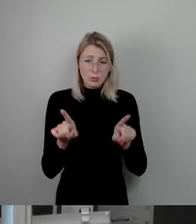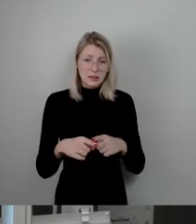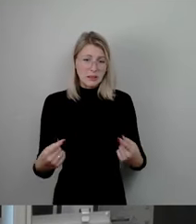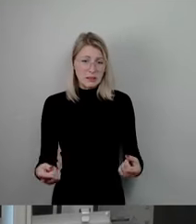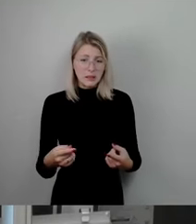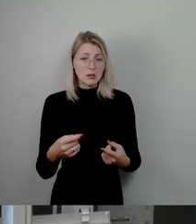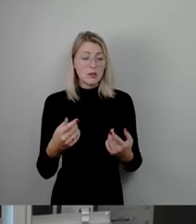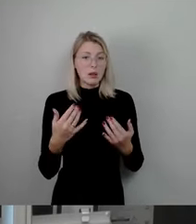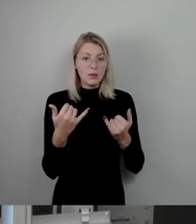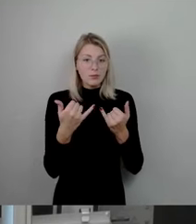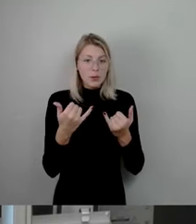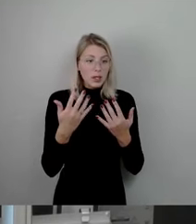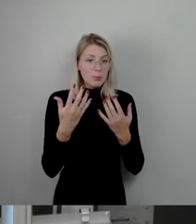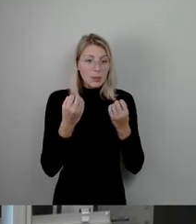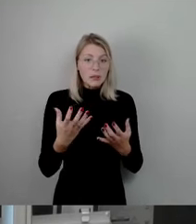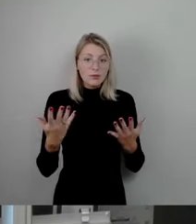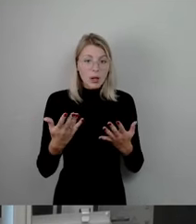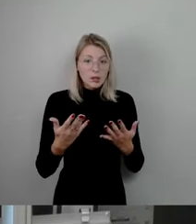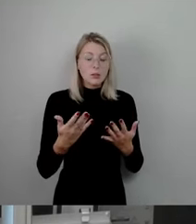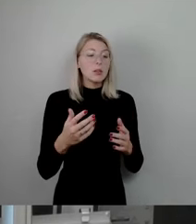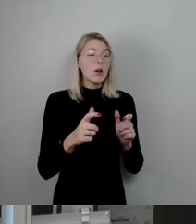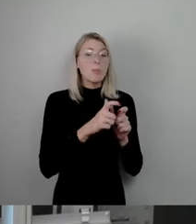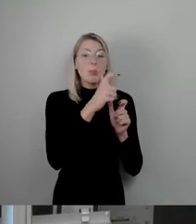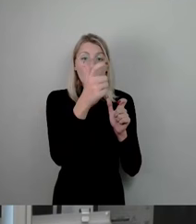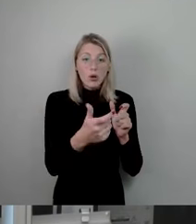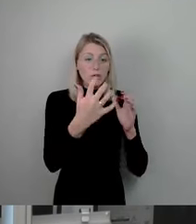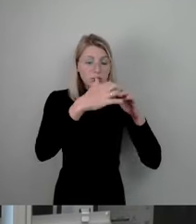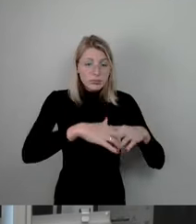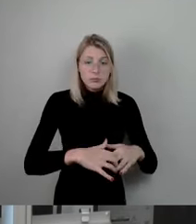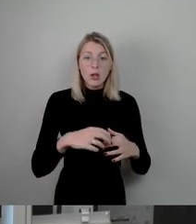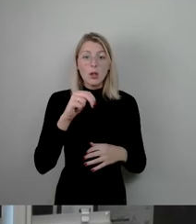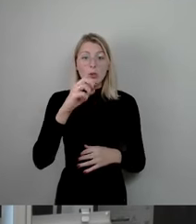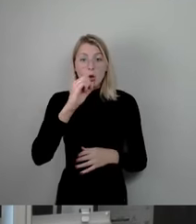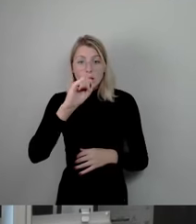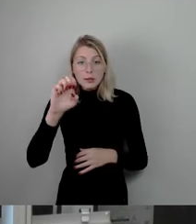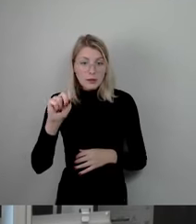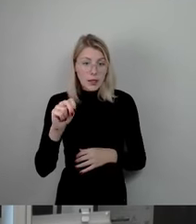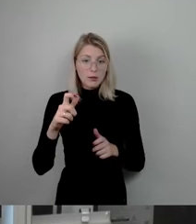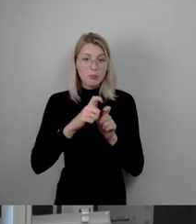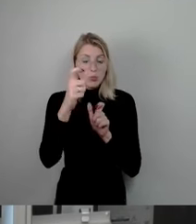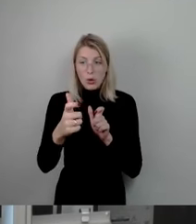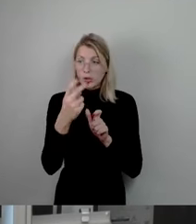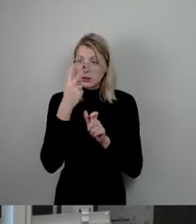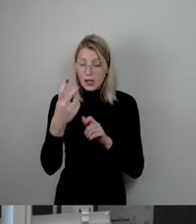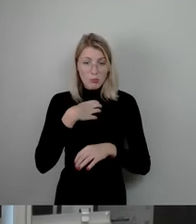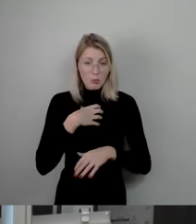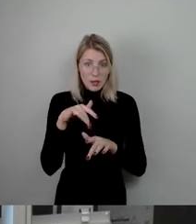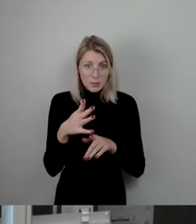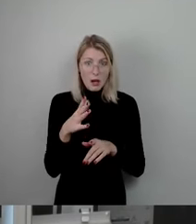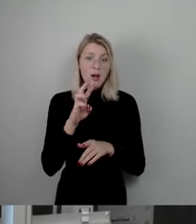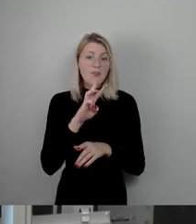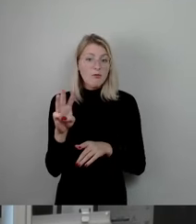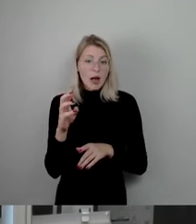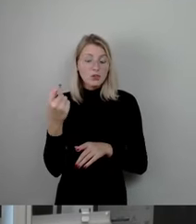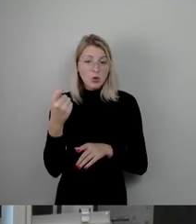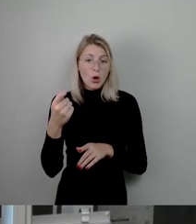Brücke, das zeigen die Probleme an der Nossener Brücke, das zeigen die Probleme an der Weißeritz-Brücke, das zeigen die Probleme